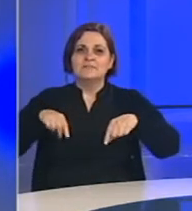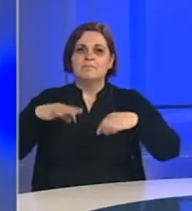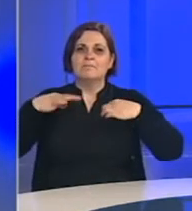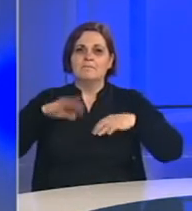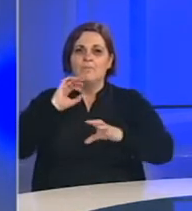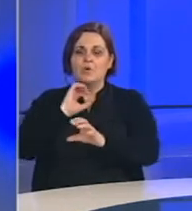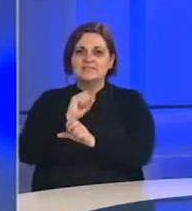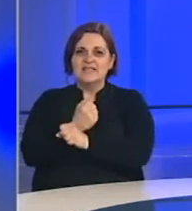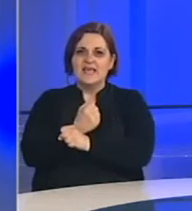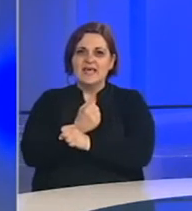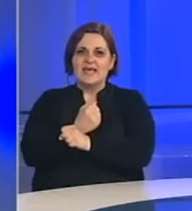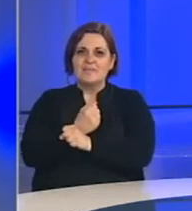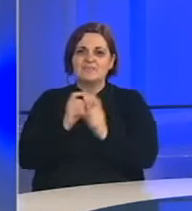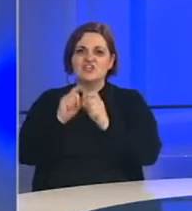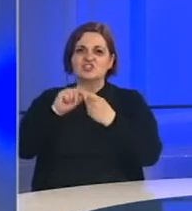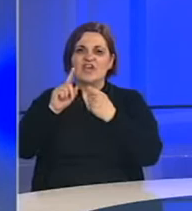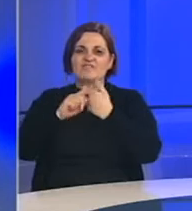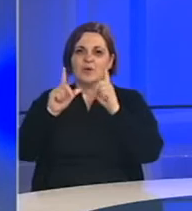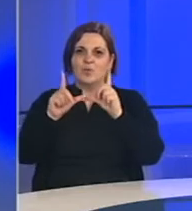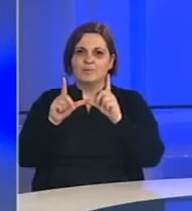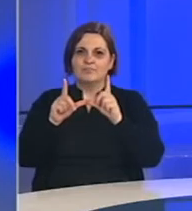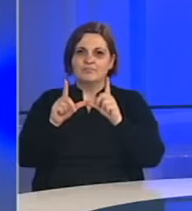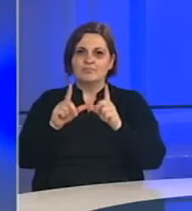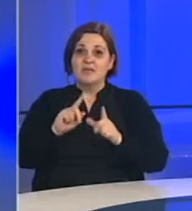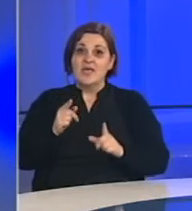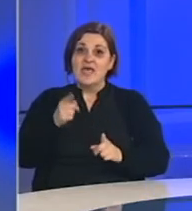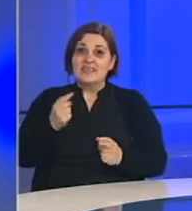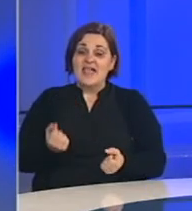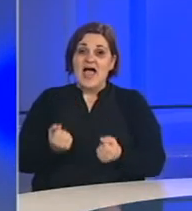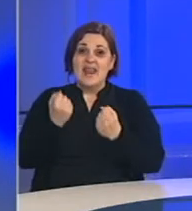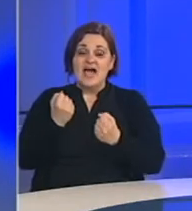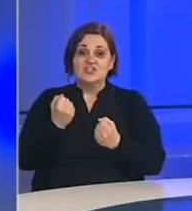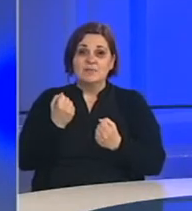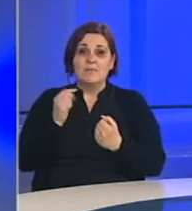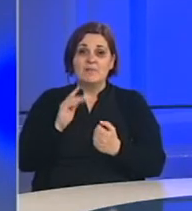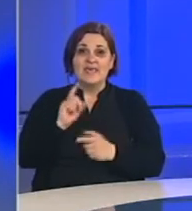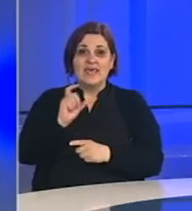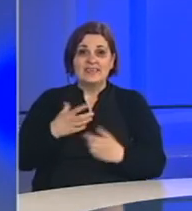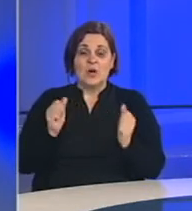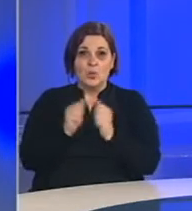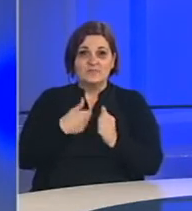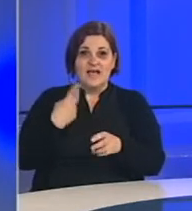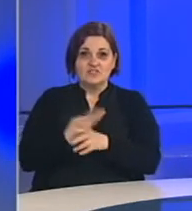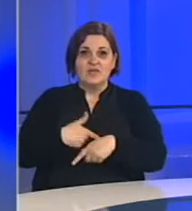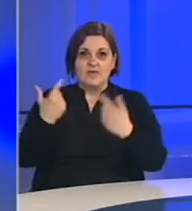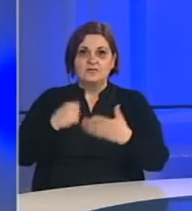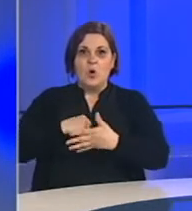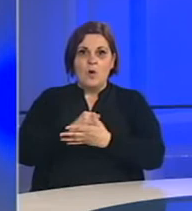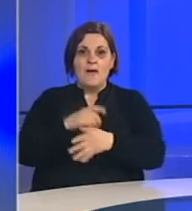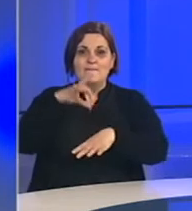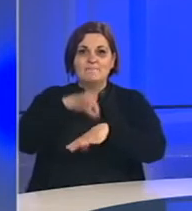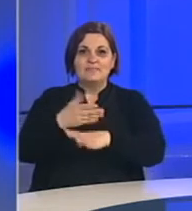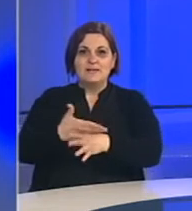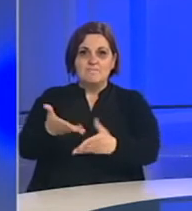predsjedništa Bosne i Hercegovine Šefiku Čaferoviću. Da je i u najtežim trenucima Italija uz našu zemlju jasno potvrđuje i